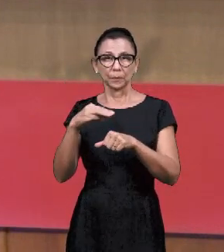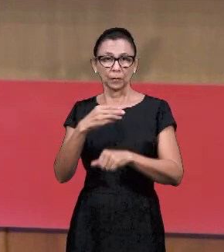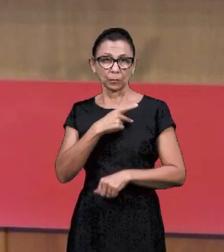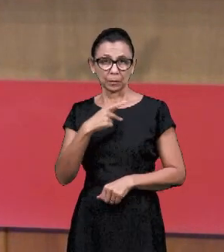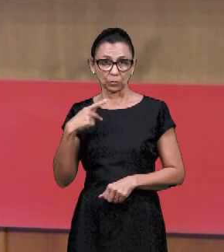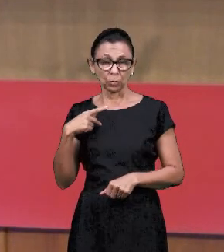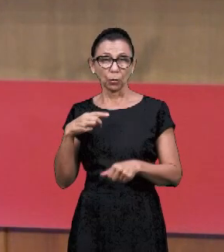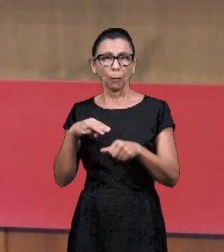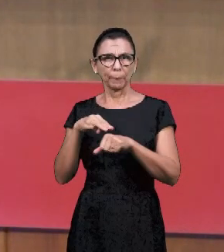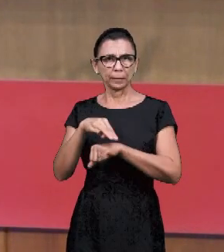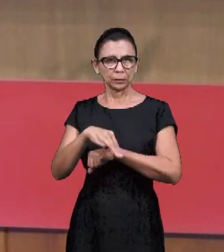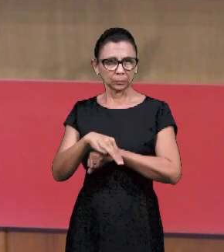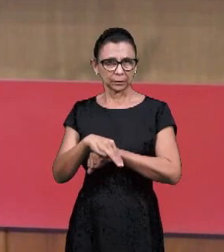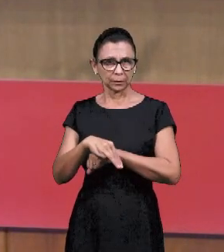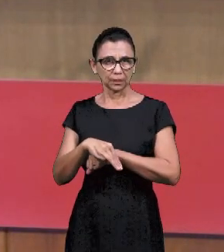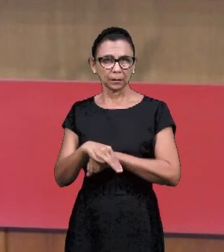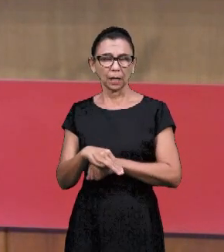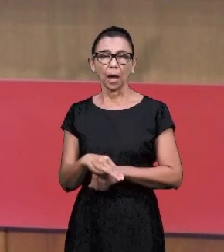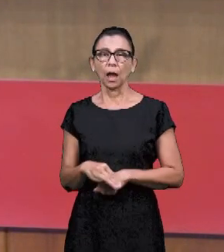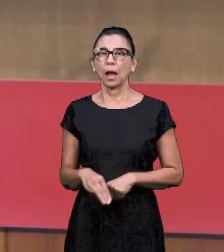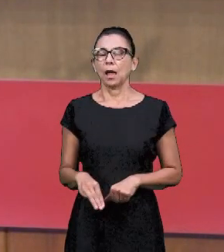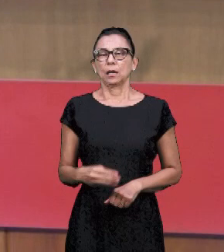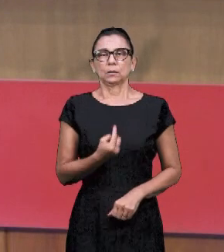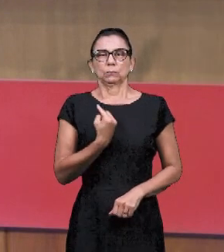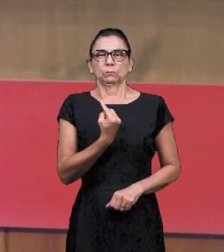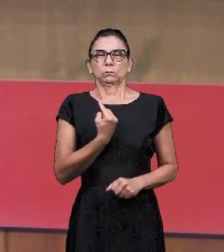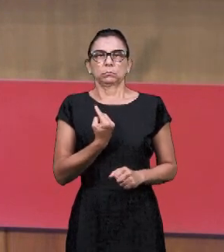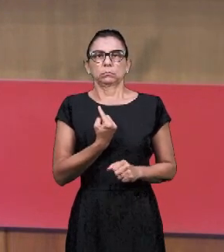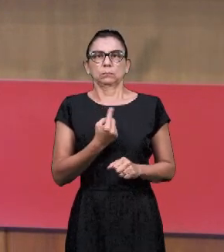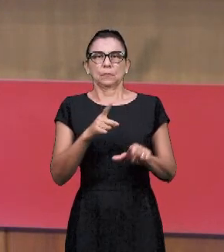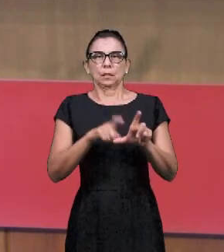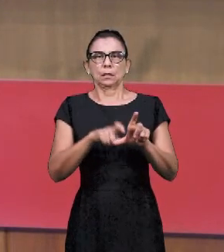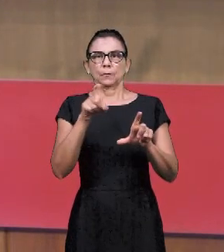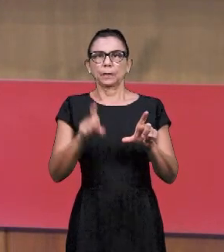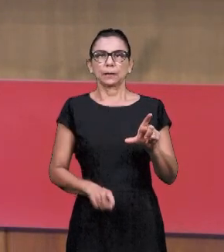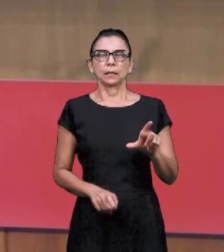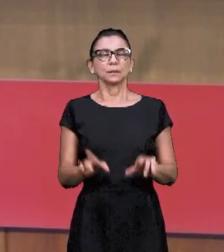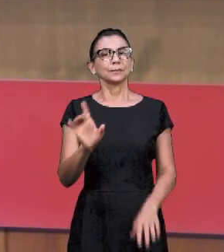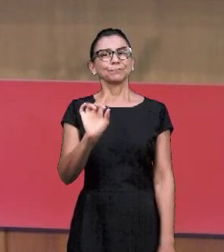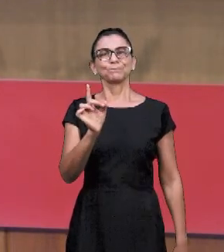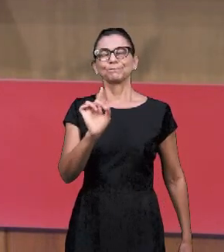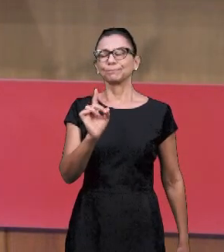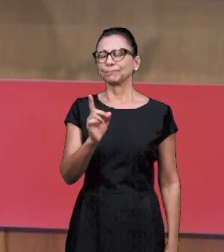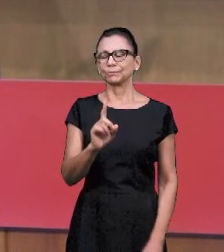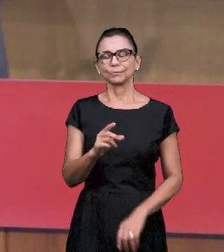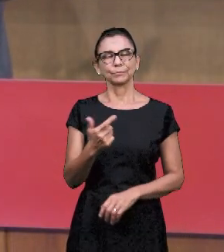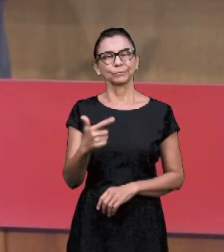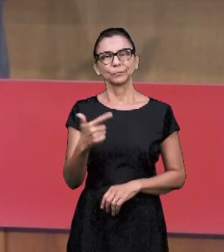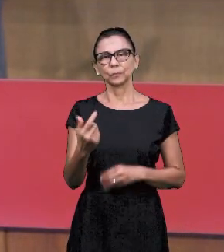может быть независимым, изолированным.